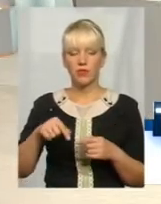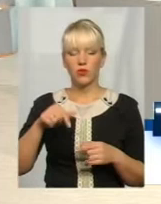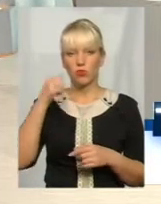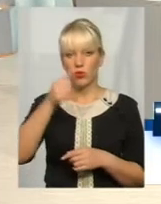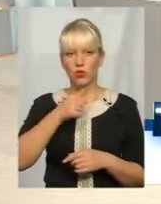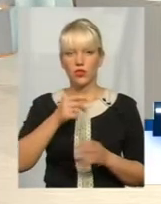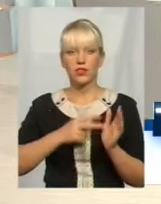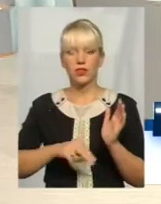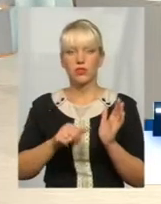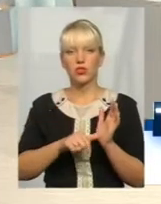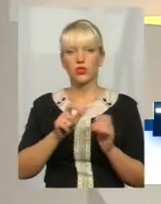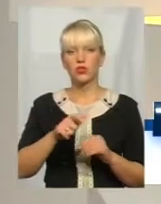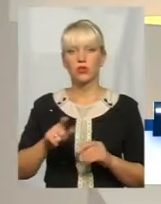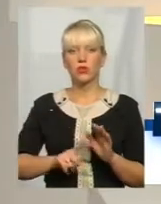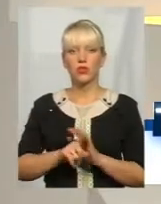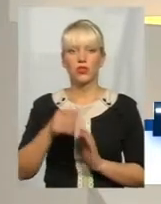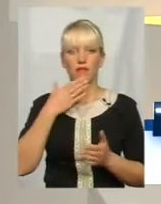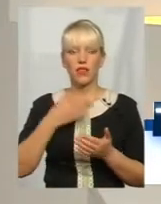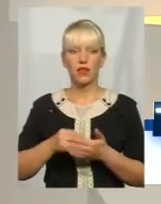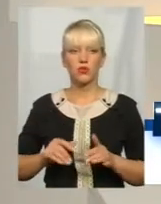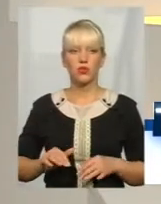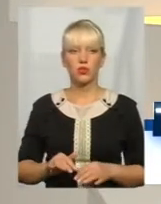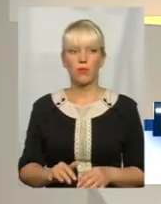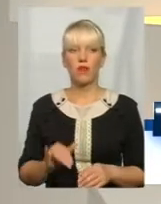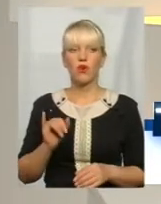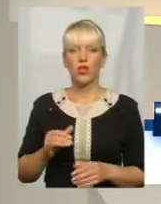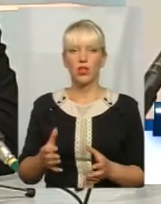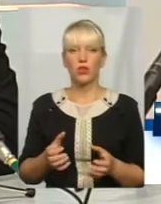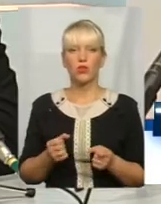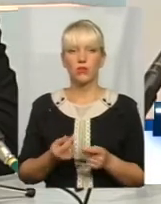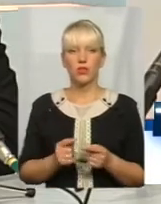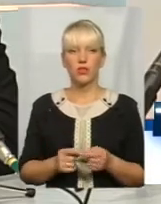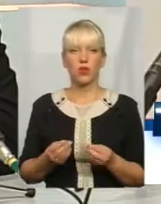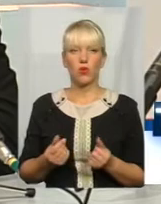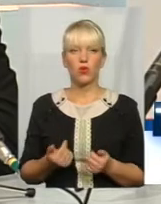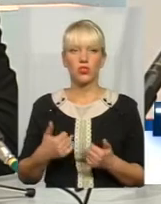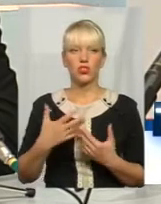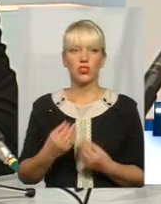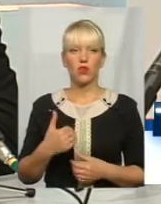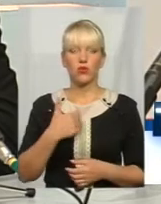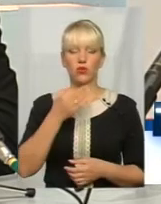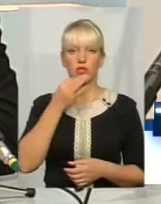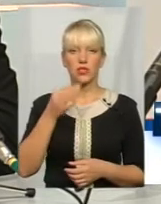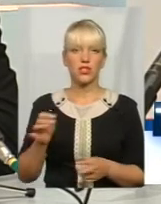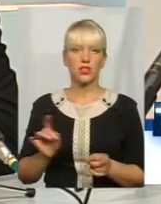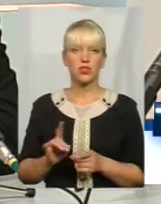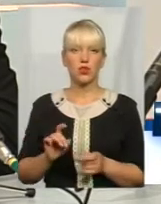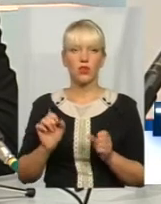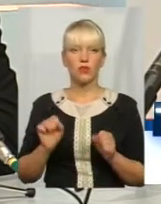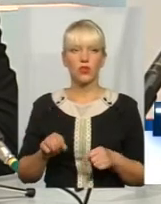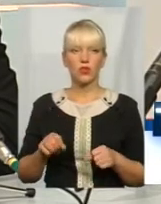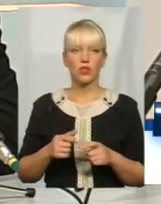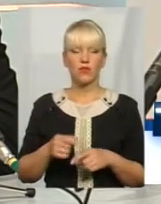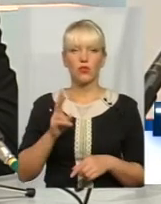осіб започаткували власну справу і отримали ці кошти. Ну, ще хочу сказати, що, можливо, хтось